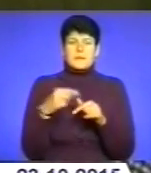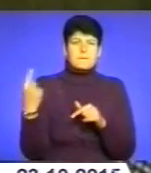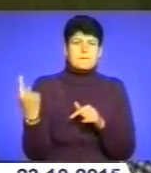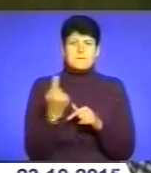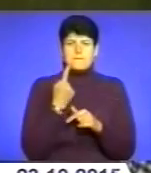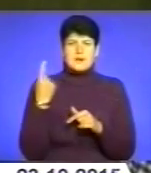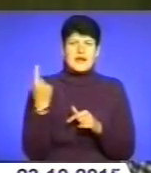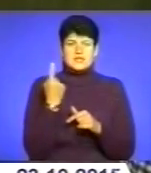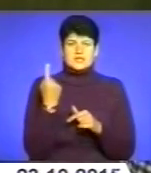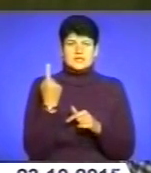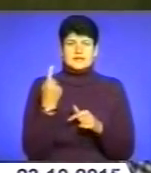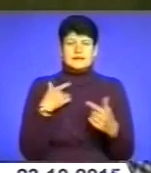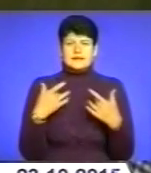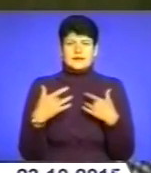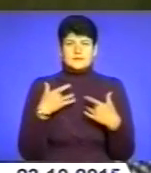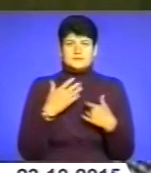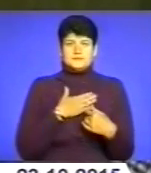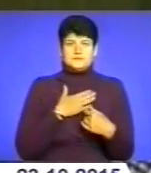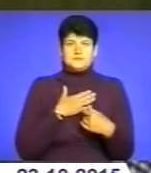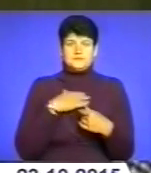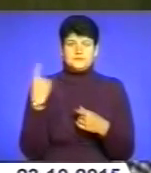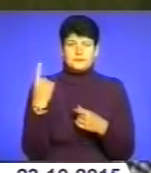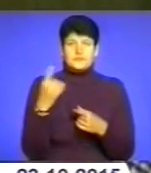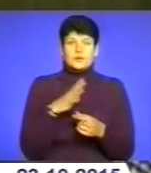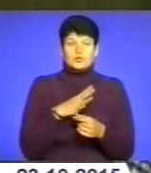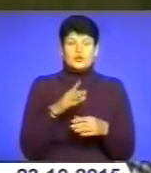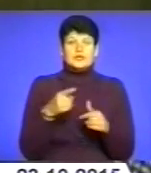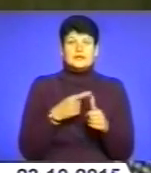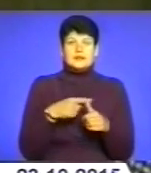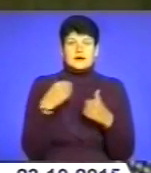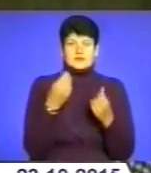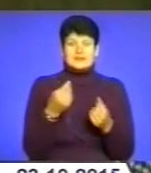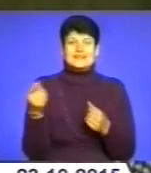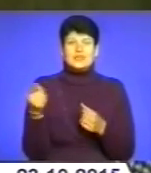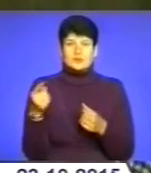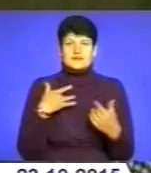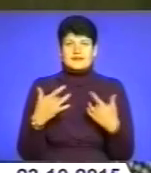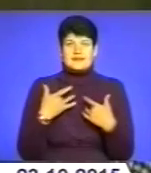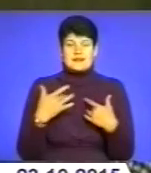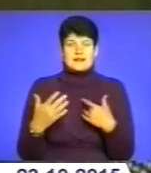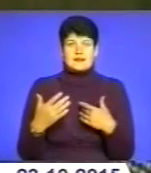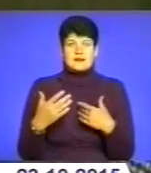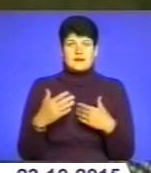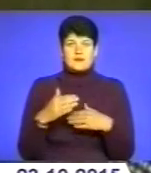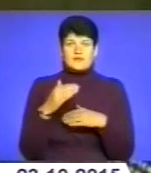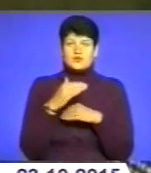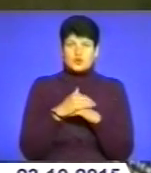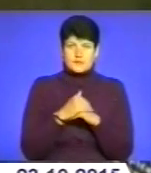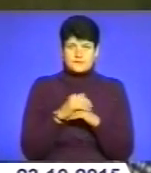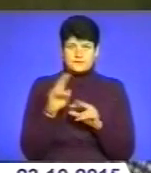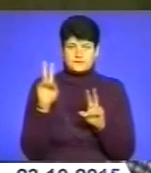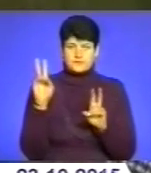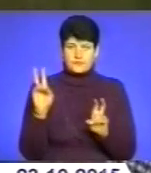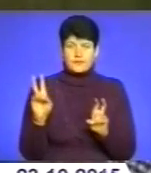стаціонарний драматичний театр в нашому краї, якому було дано назву «Тернопільські театральні вечори». Але